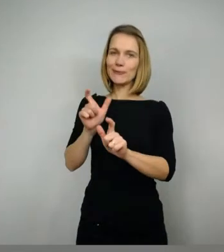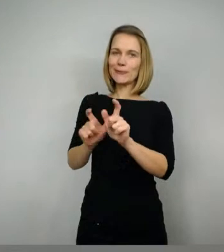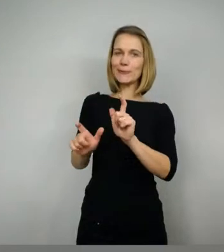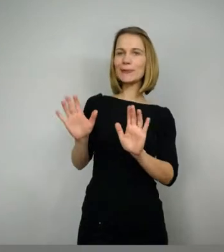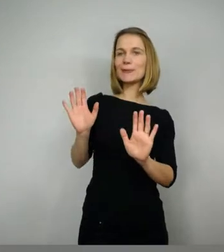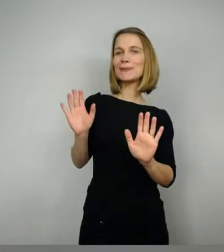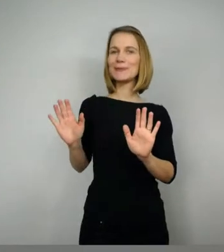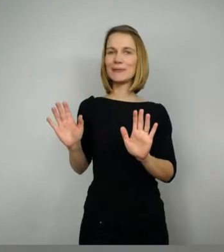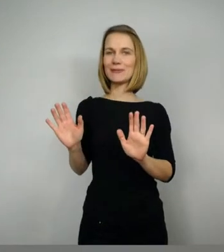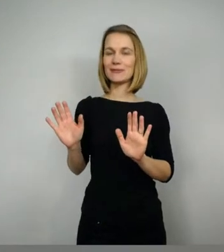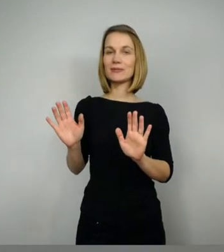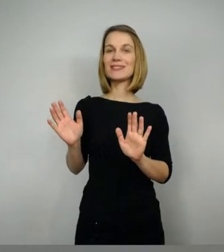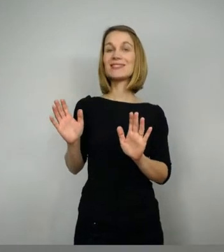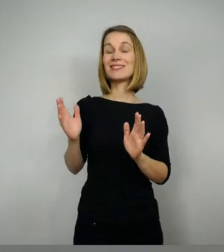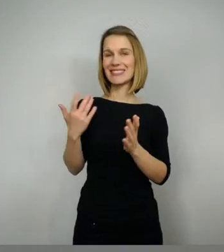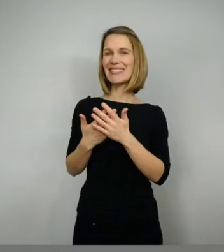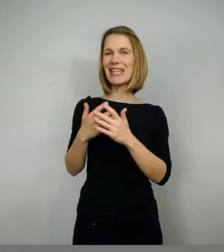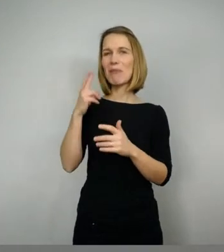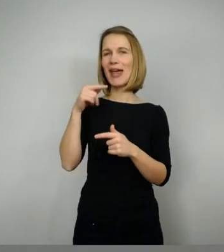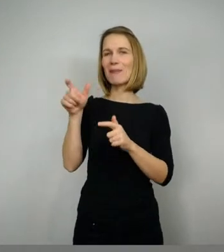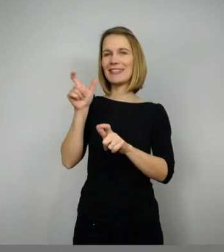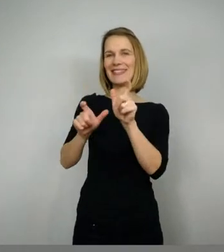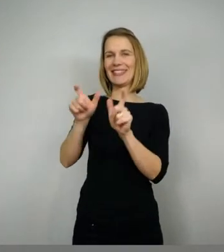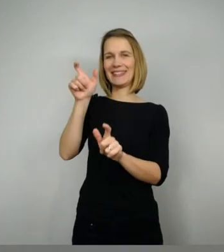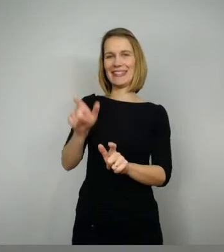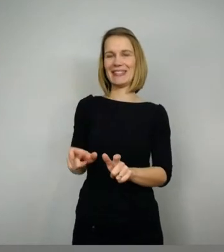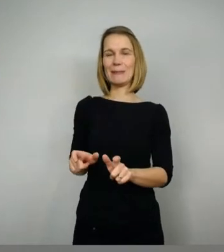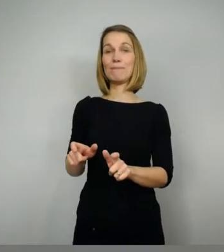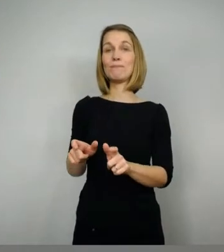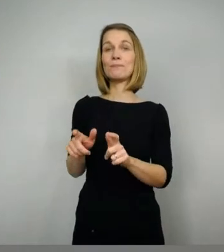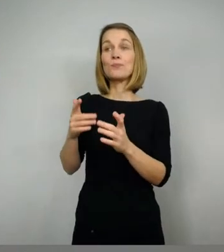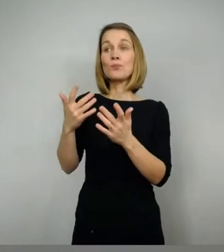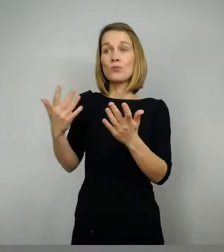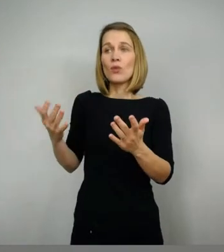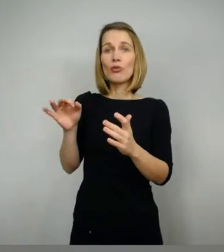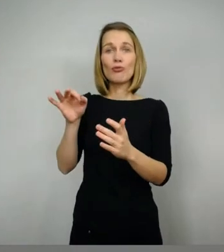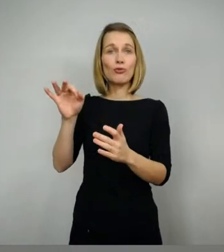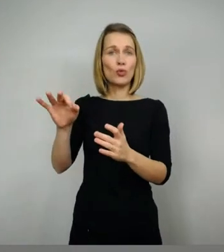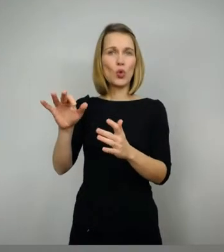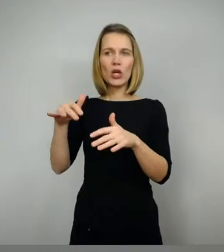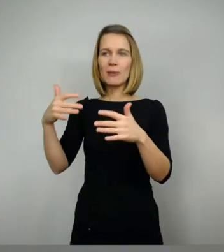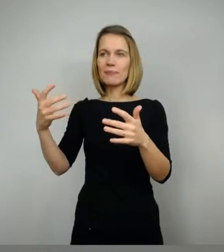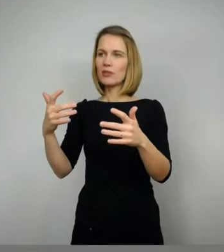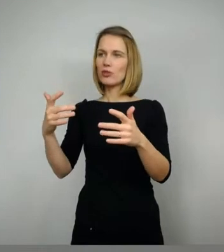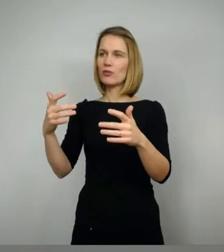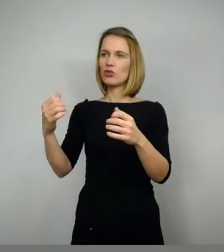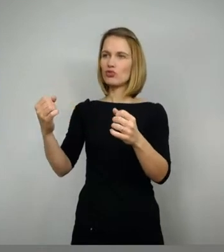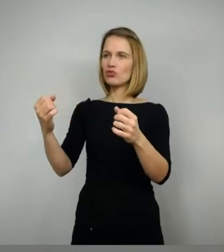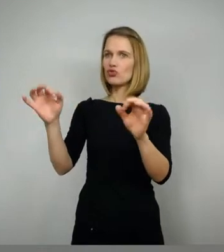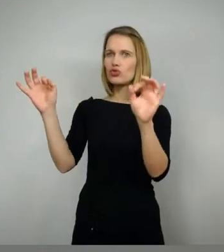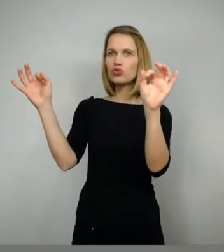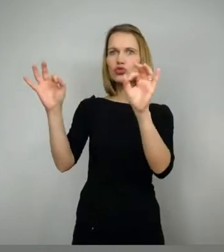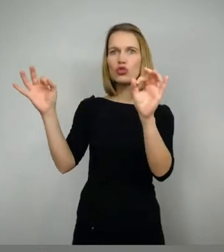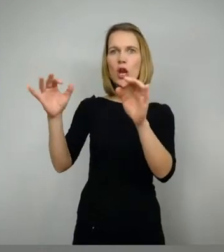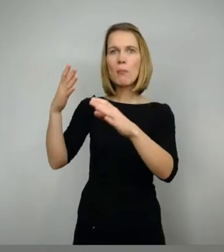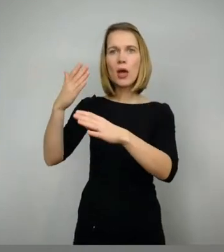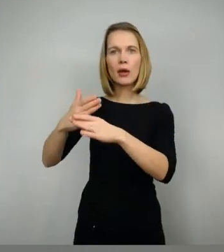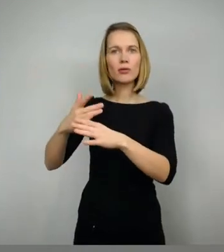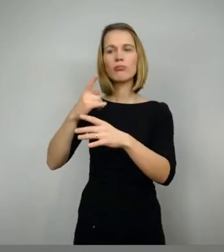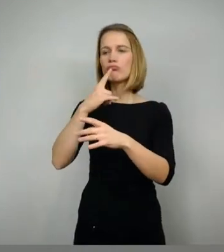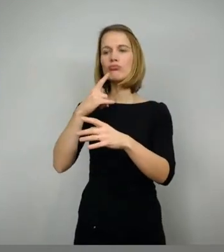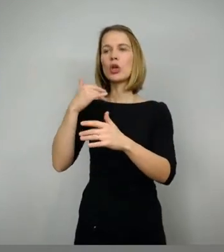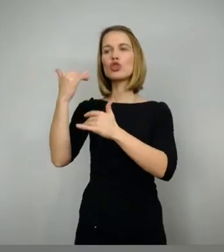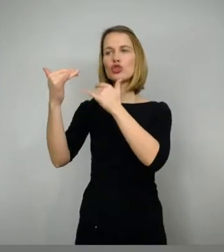Und deshalb gibt es bei ihm jetzt nicht so ein krasses Ende, sondern meistens kehrt er am Ende der Geschichten einfach zurück an